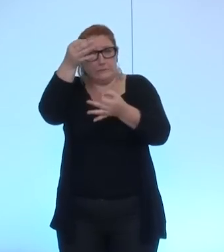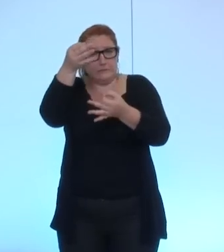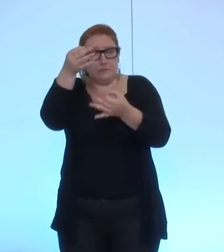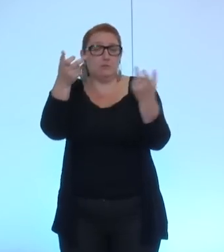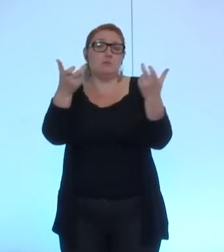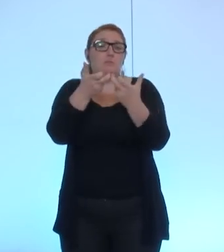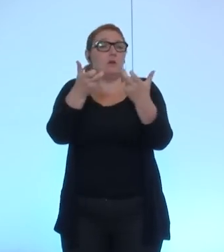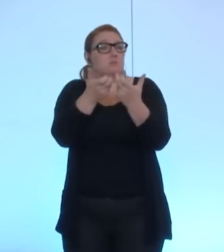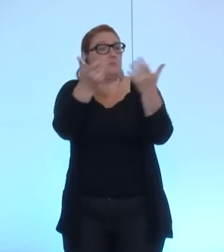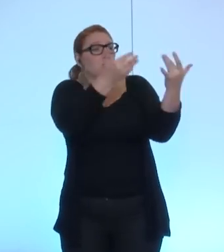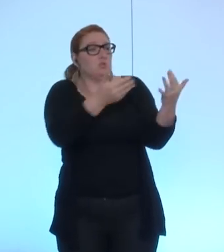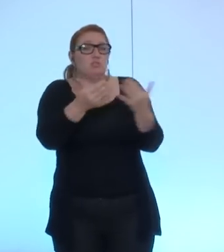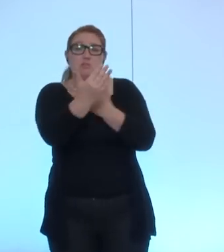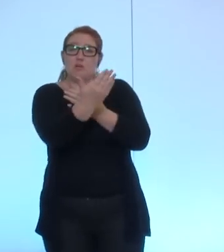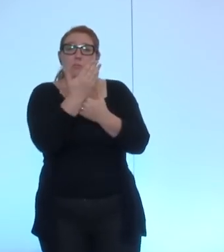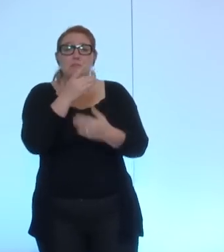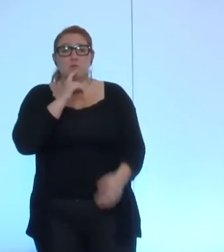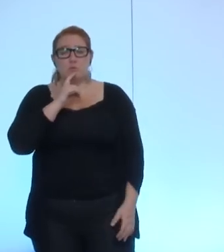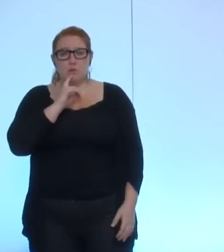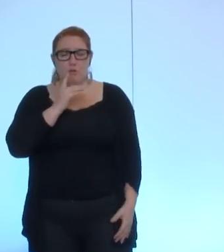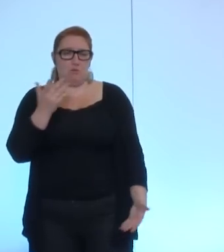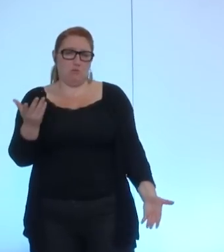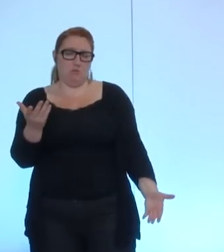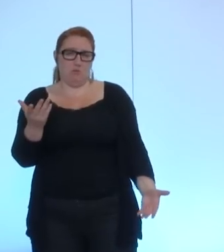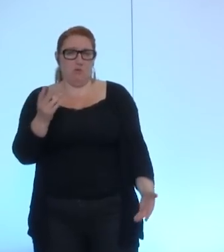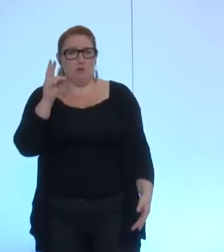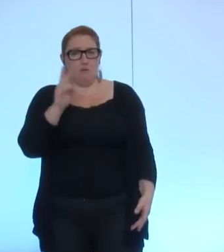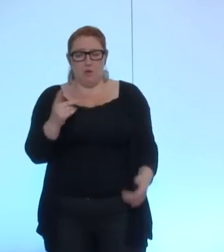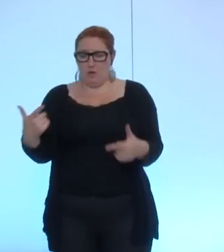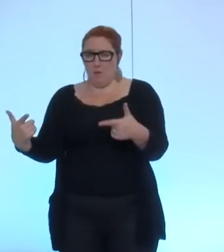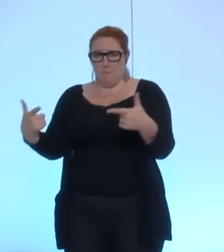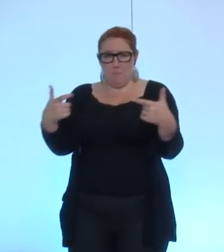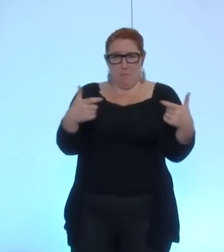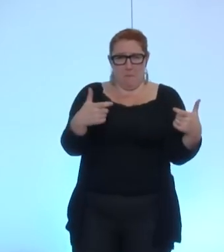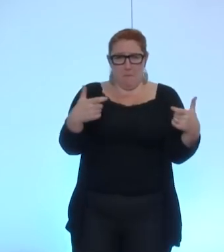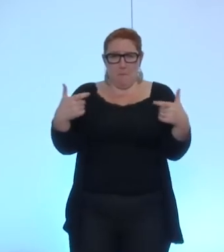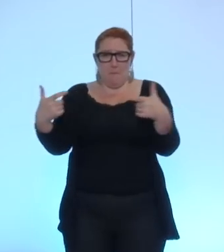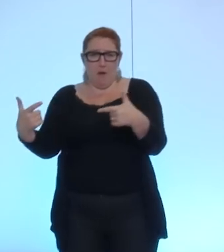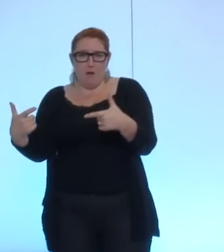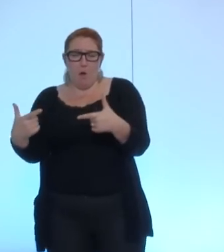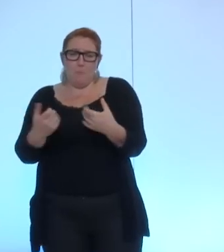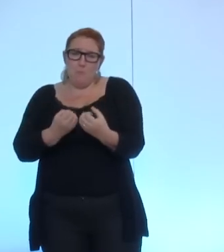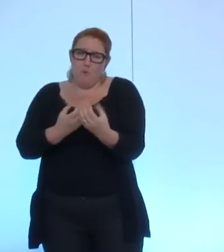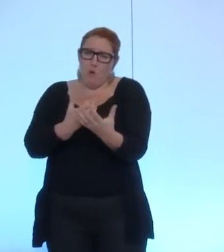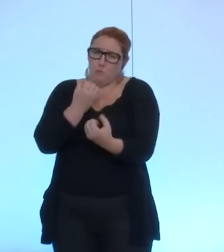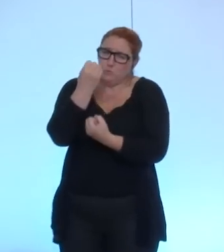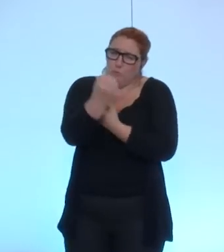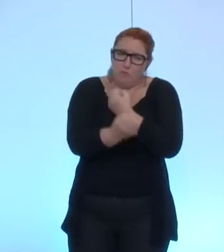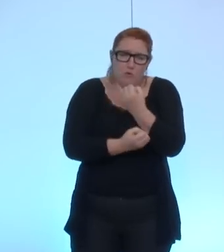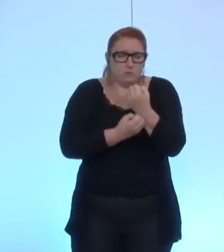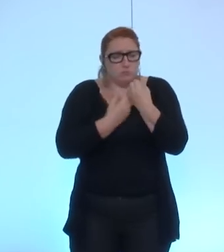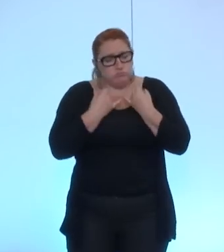évoquez ce conflit est suffisamment lourd de souffrance y compris ici en France